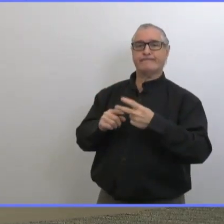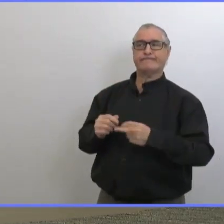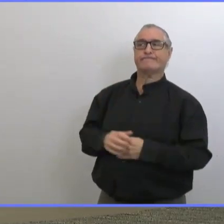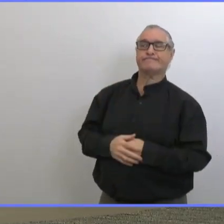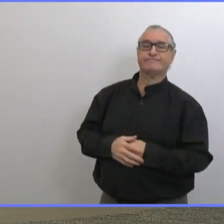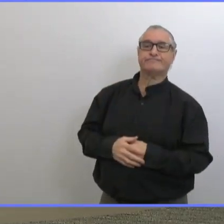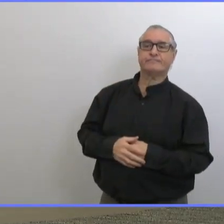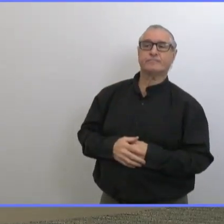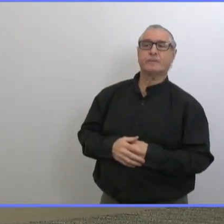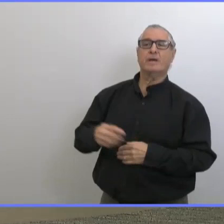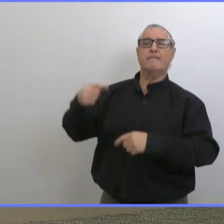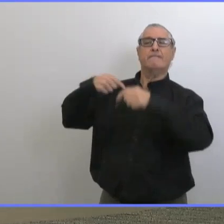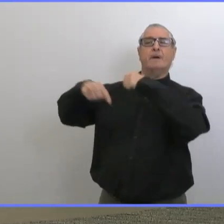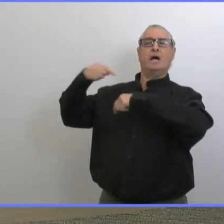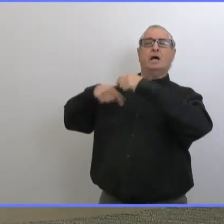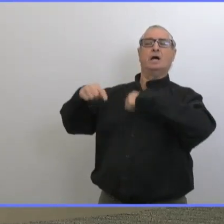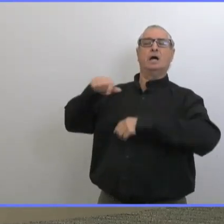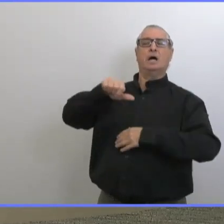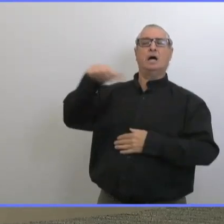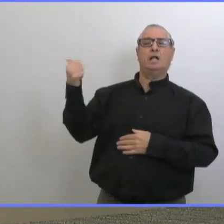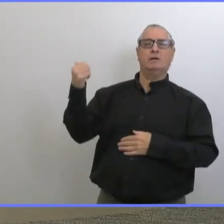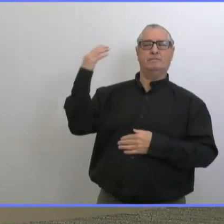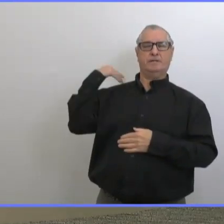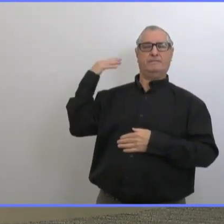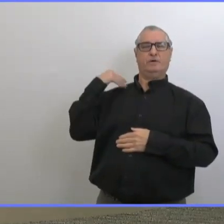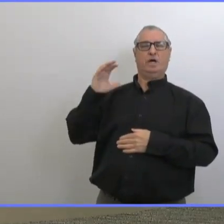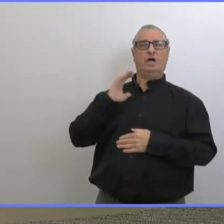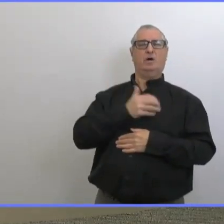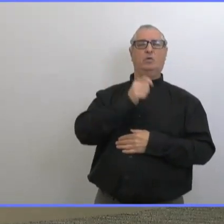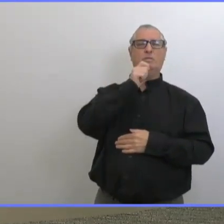et j'aimerais retourner à une autre question